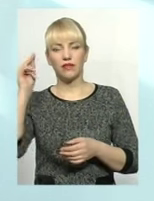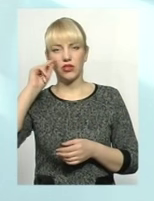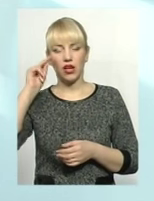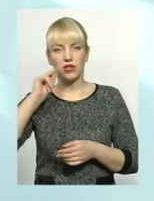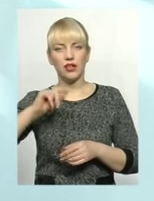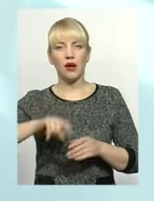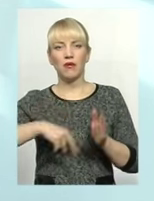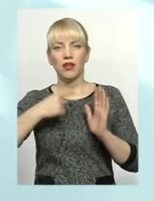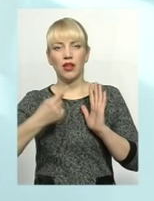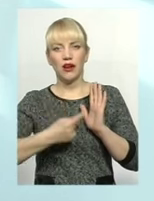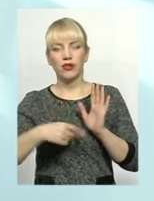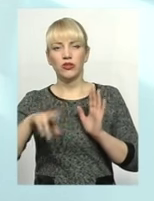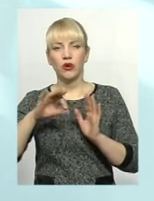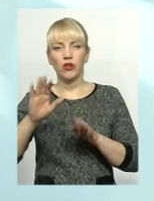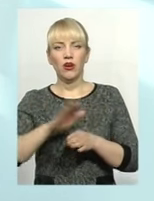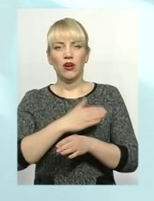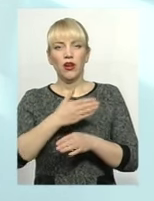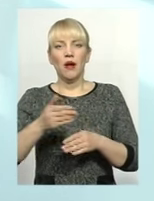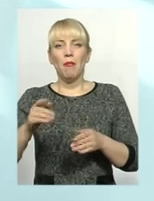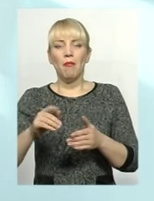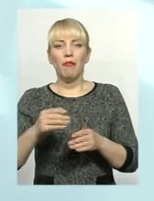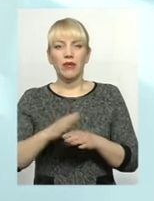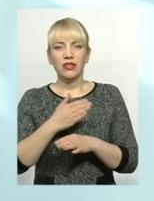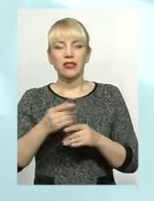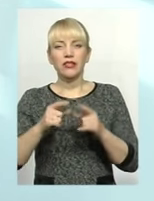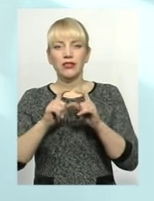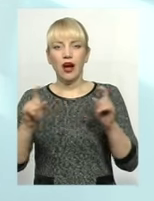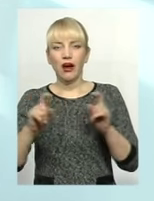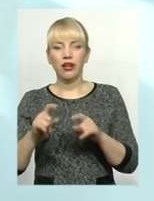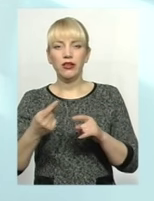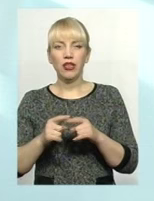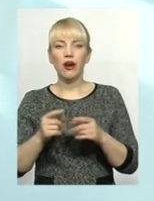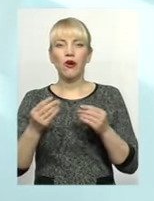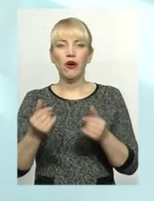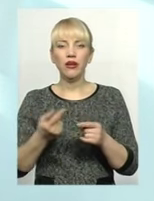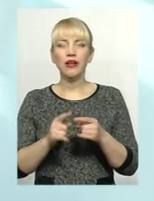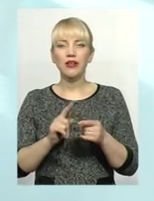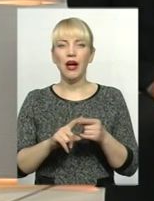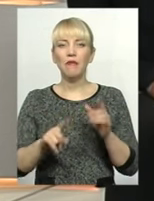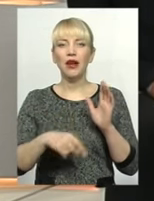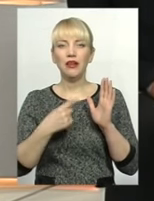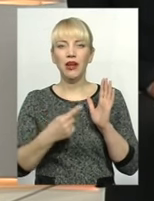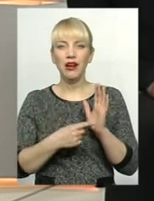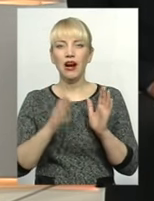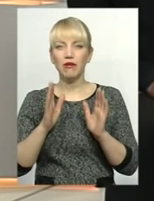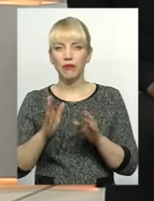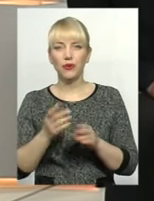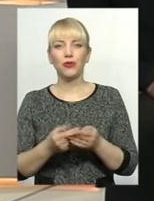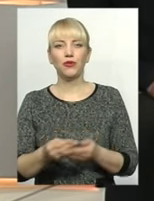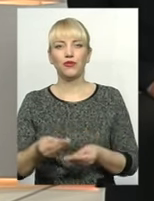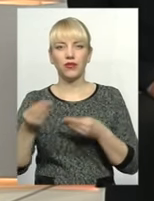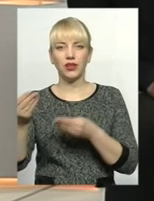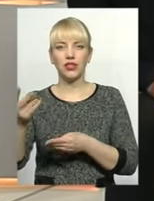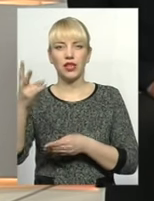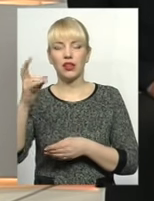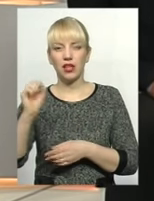питання щодо розподілу між закладами цих коштів і безпосередньо вже дане питання буде винесено на сесію